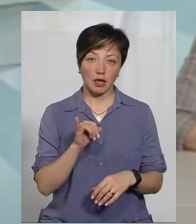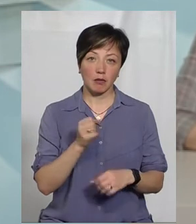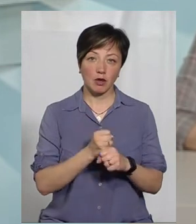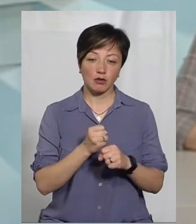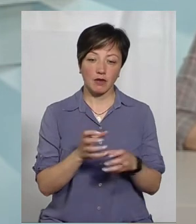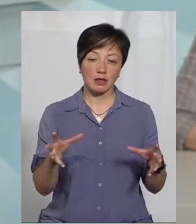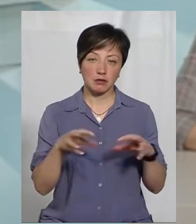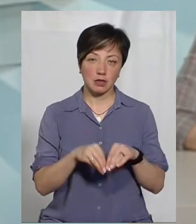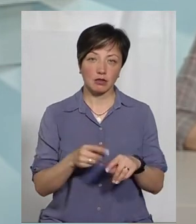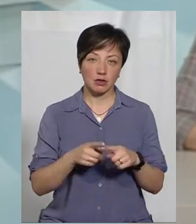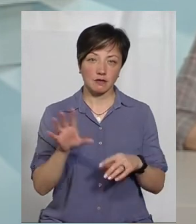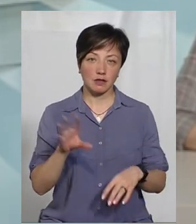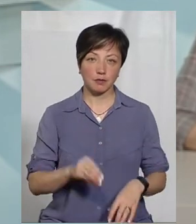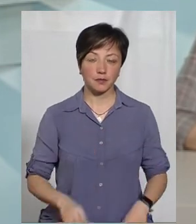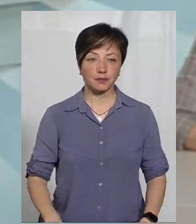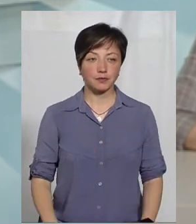пропрацювали спільно, оце все.